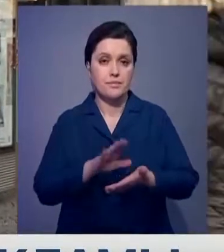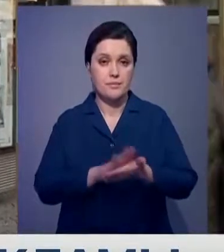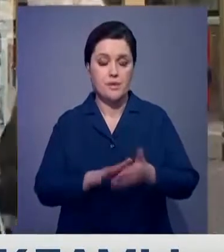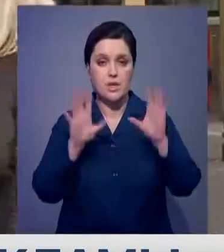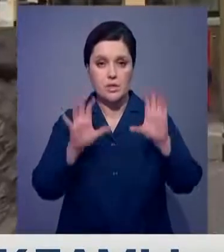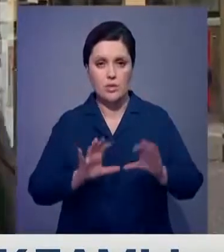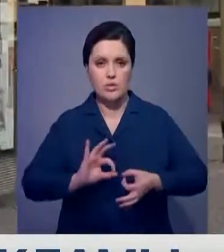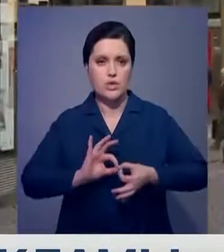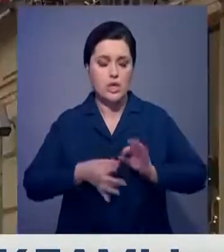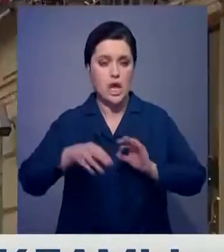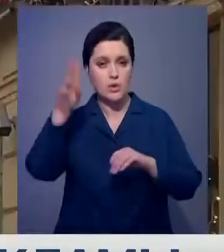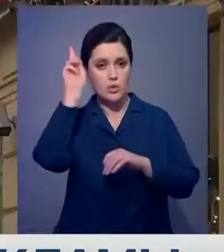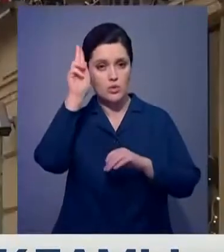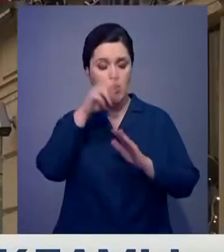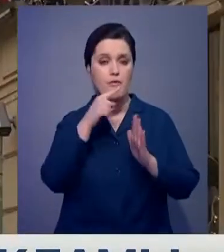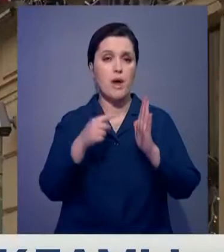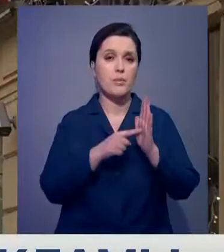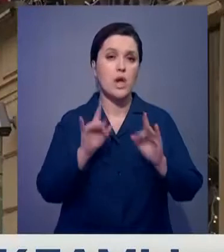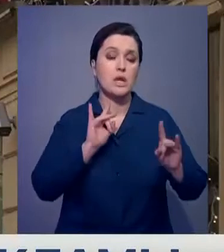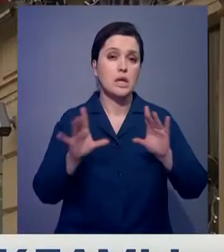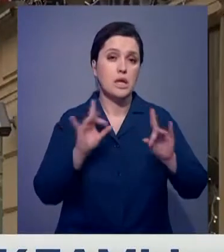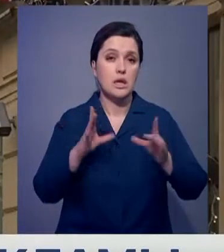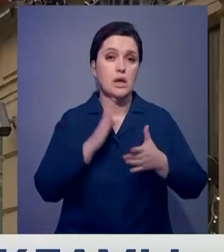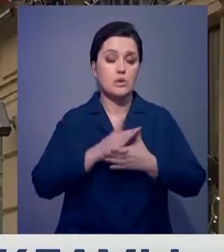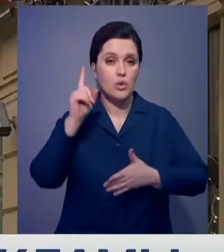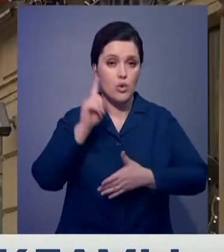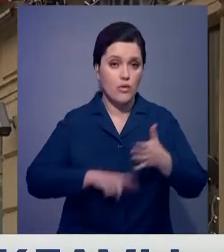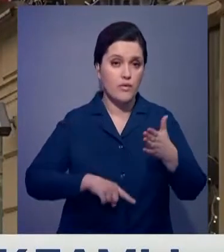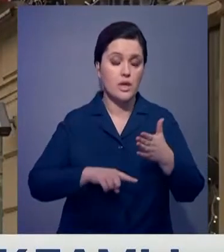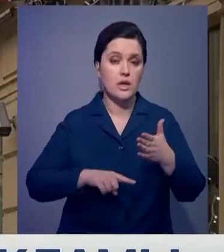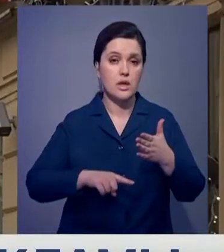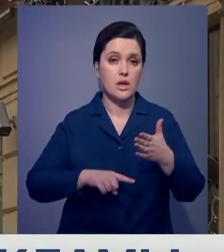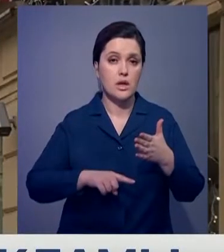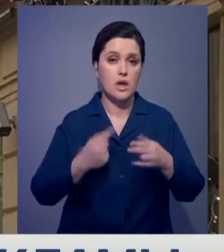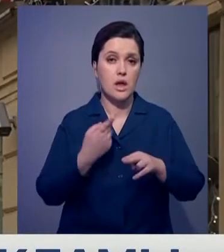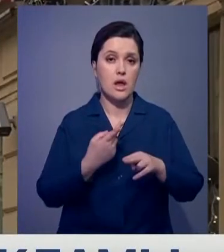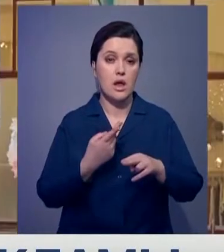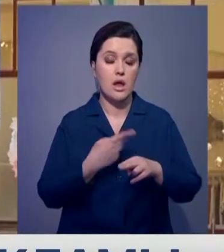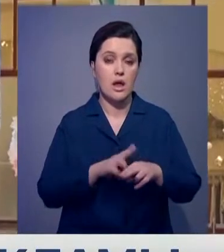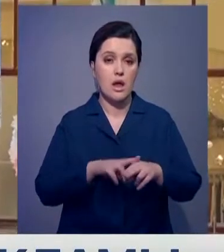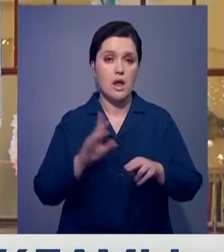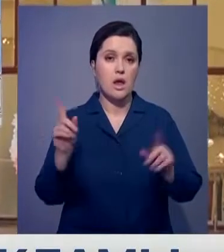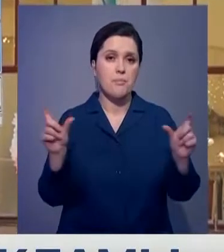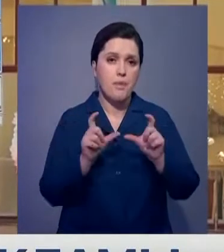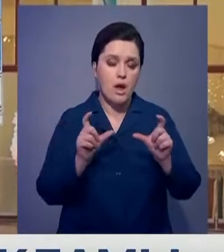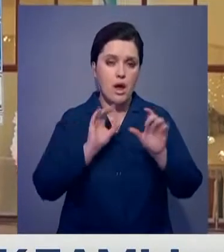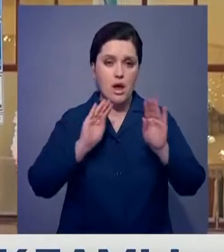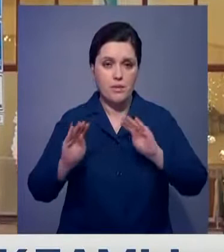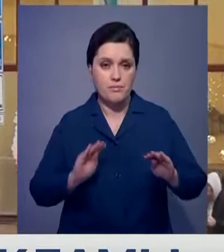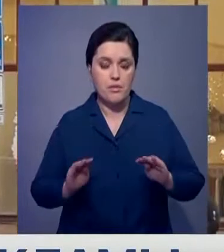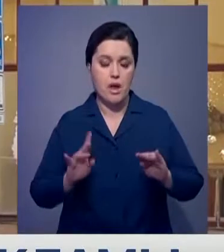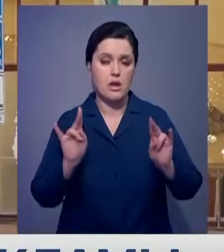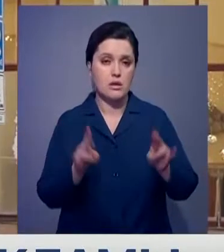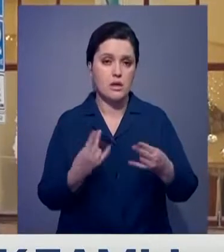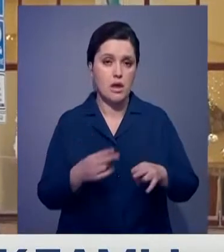они тщательно изучили вопросы рекламного рынка в регионе и с уверенностью заявили, сдержанное оформление магазинов в центре Праги не принесет их